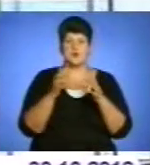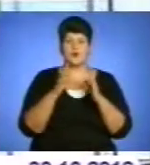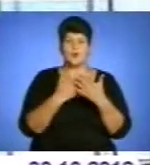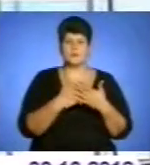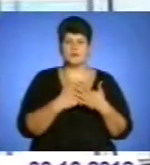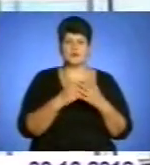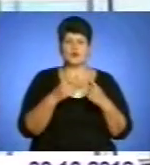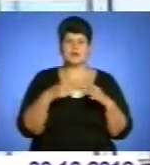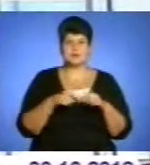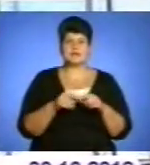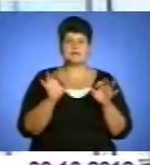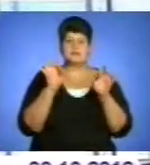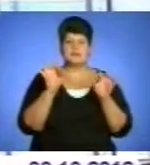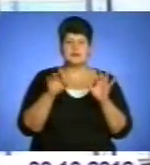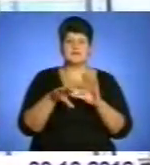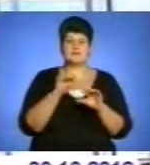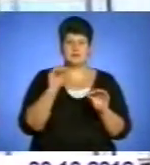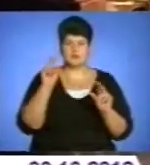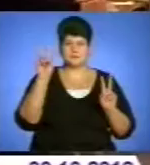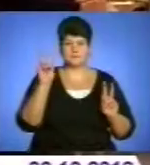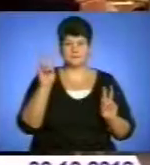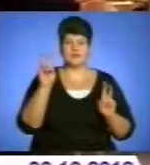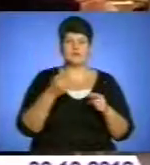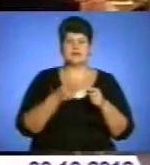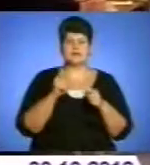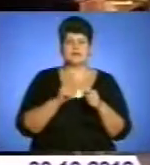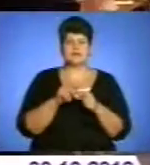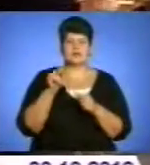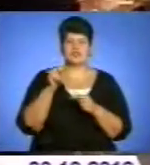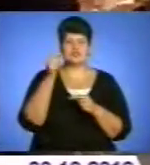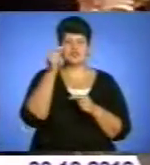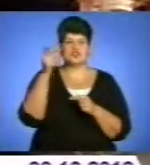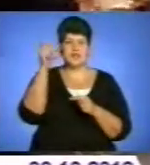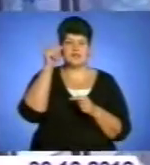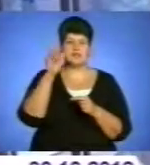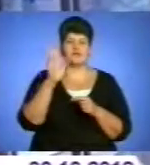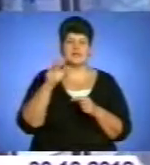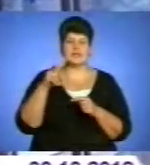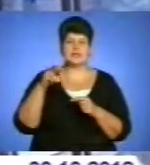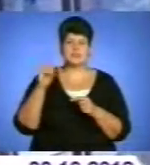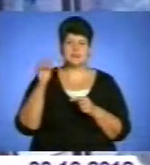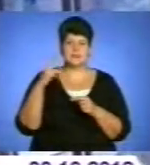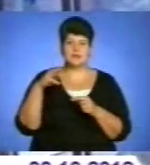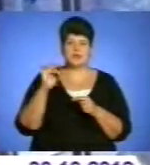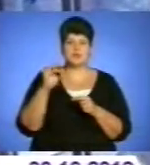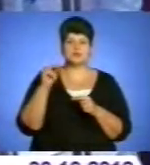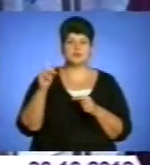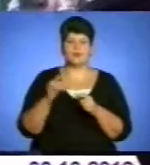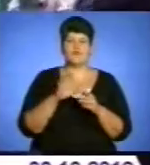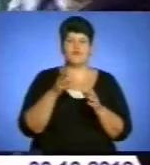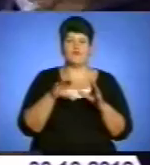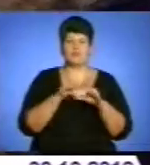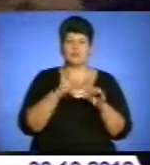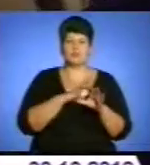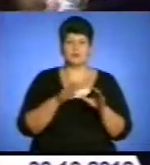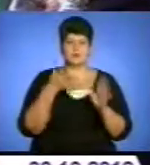справедливі вибори. Серед них депутат парламенту Чехії Владімір Дрімал. Він переконаний, вибори були прозорими. В